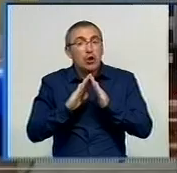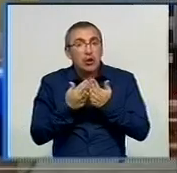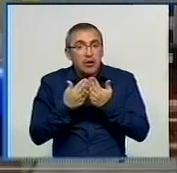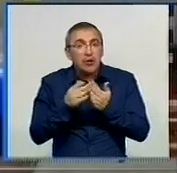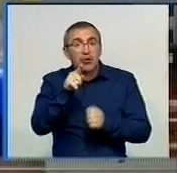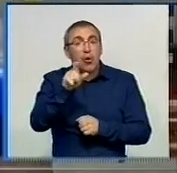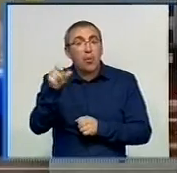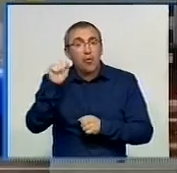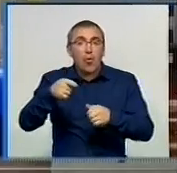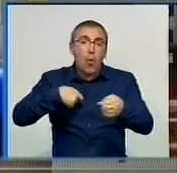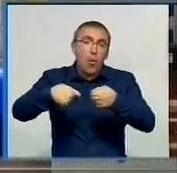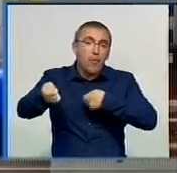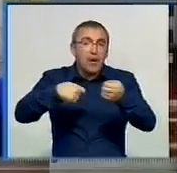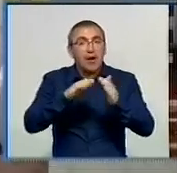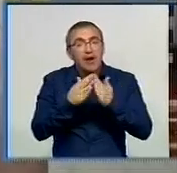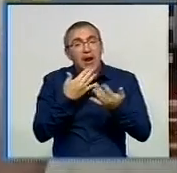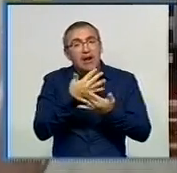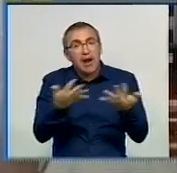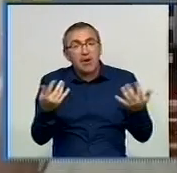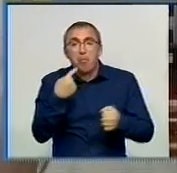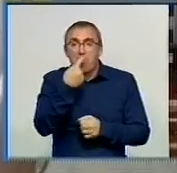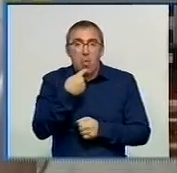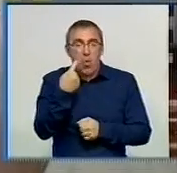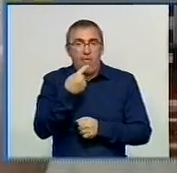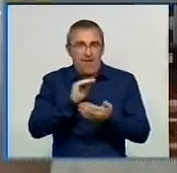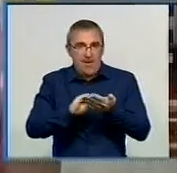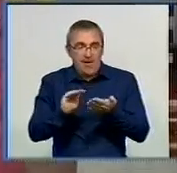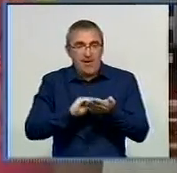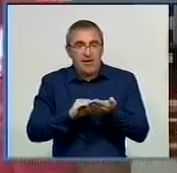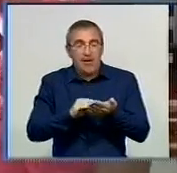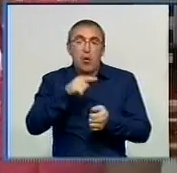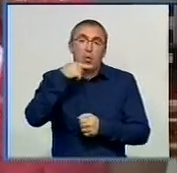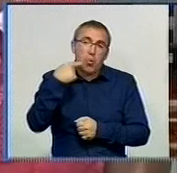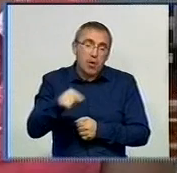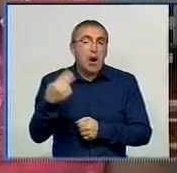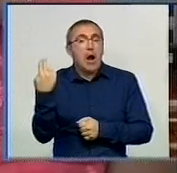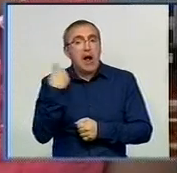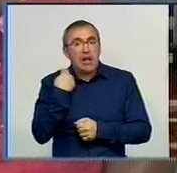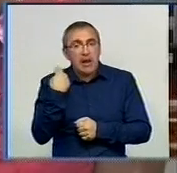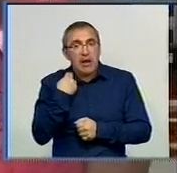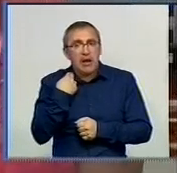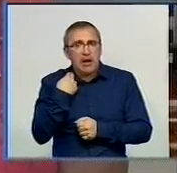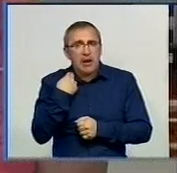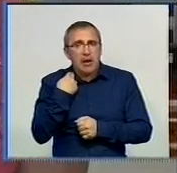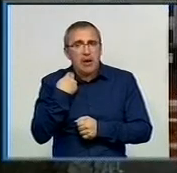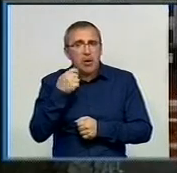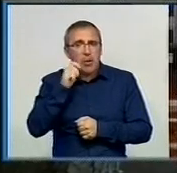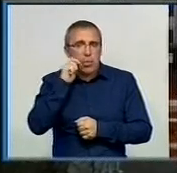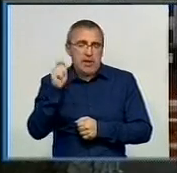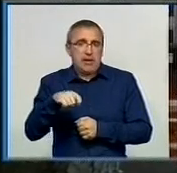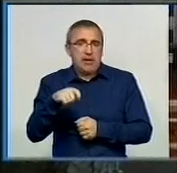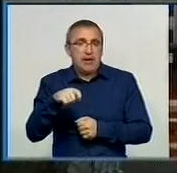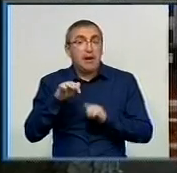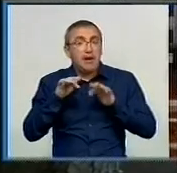Те, що люди можуть обмінюватися книжками на різних мовах. Там, я бачила, російська, англійська і українська навіть. Тривала